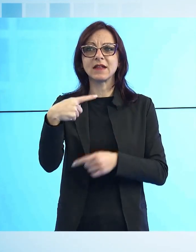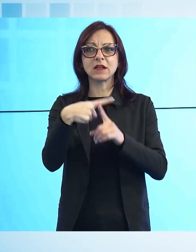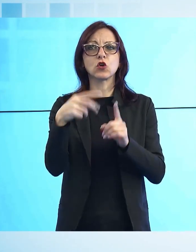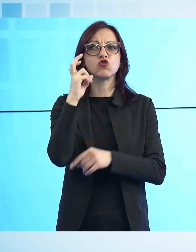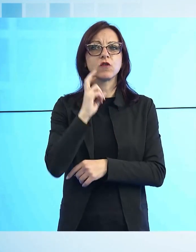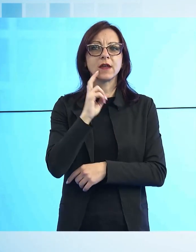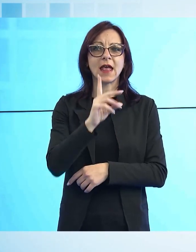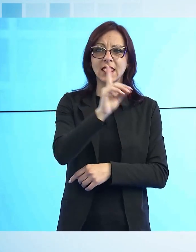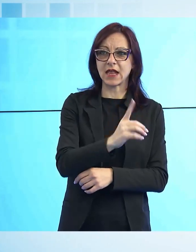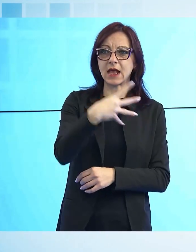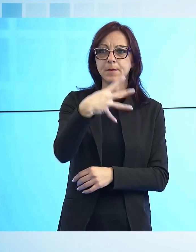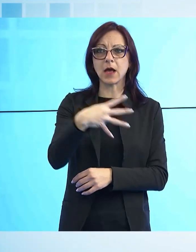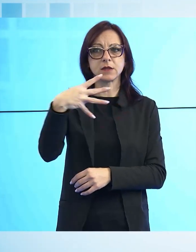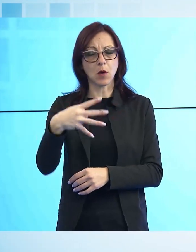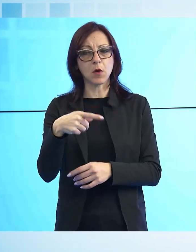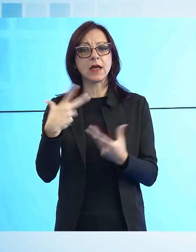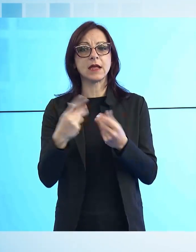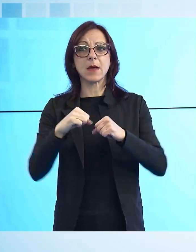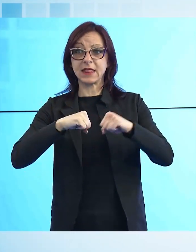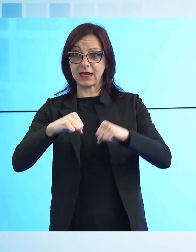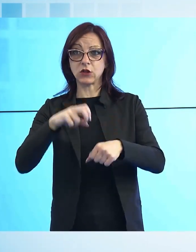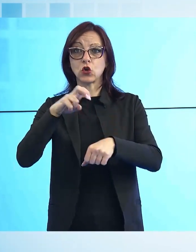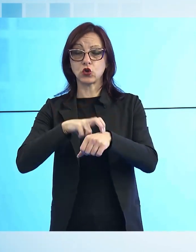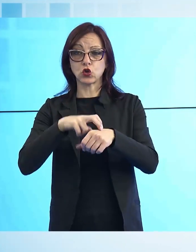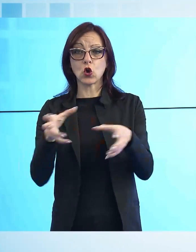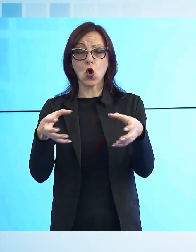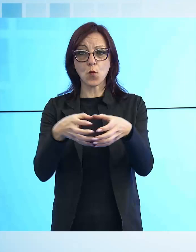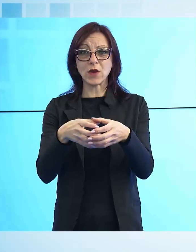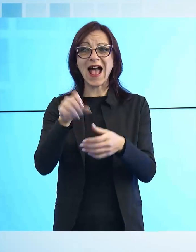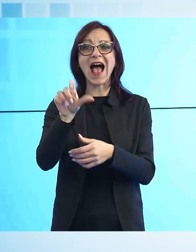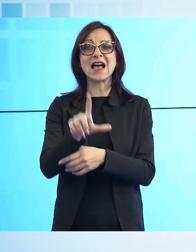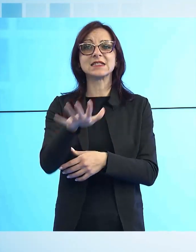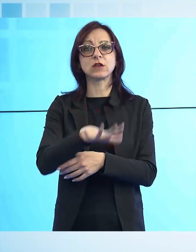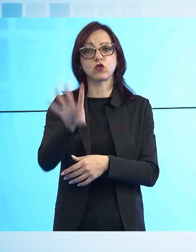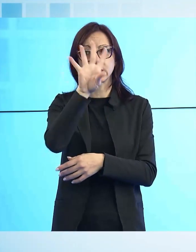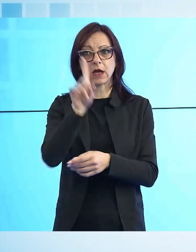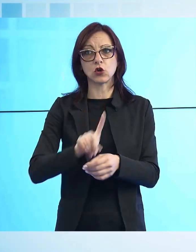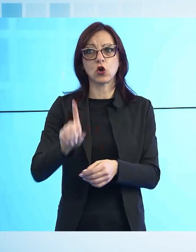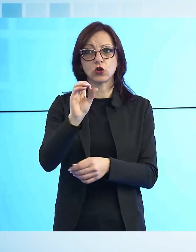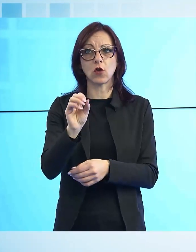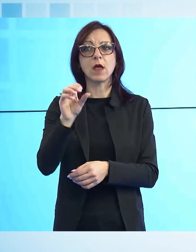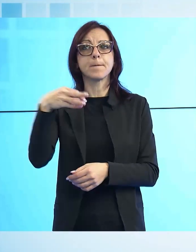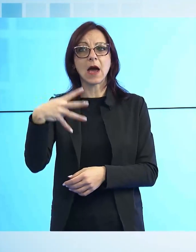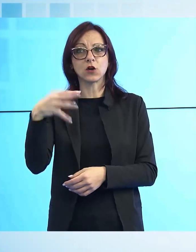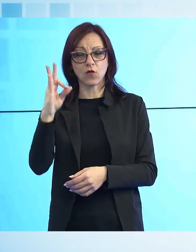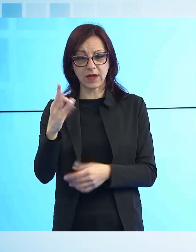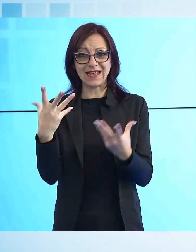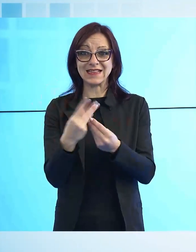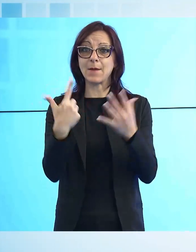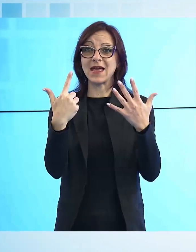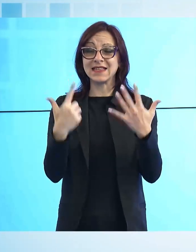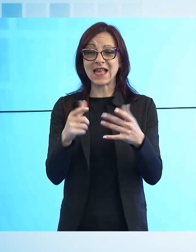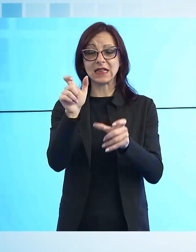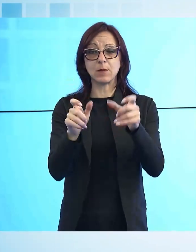Daniele Massimo Borella, il direttore di medicina di comunità dell'Asda Toscana Nord Ovest Marco Farnè e i sette medici